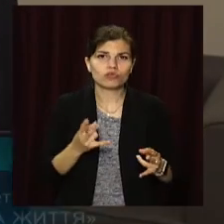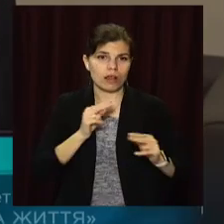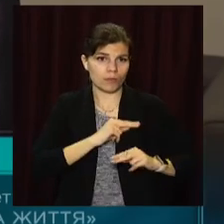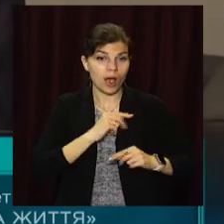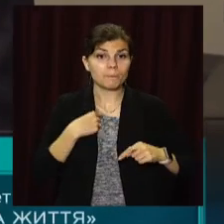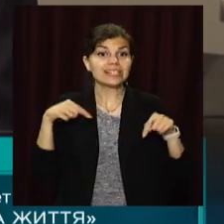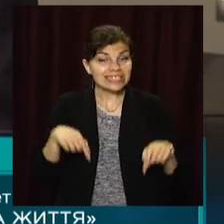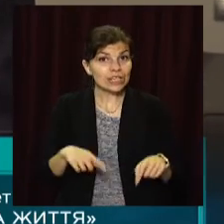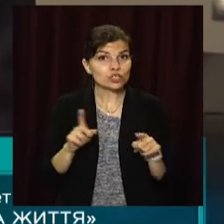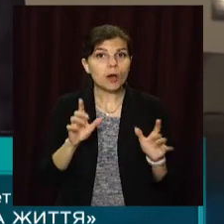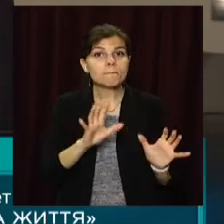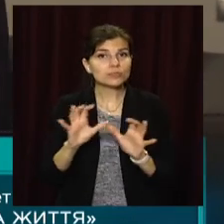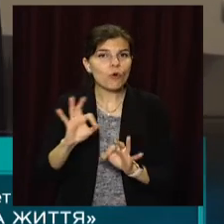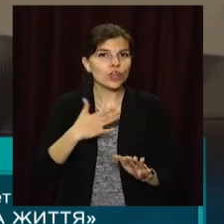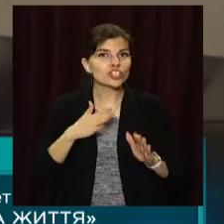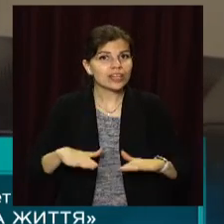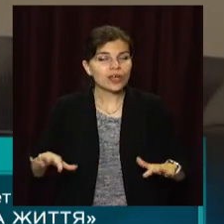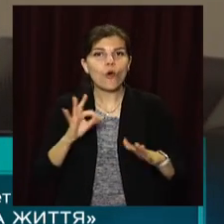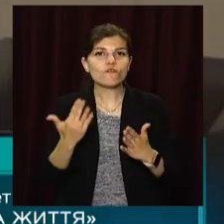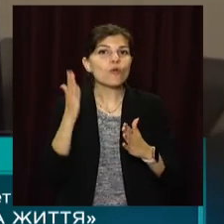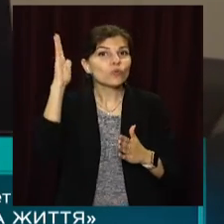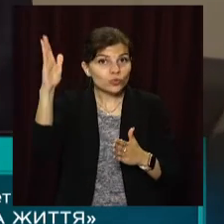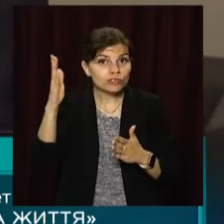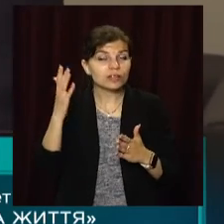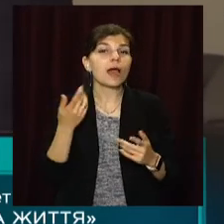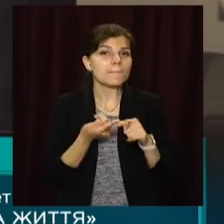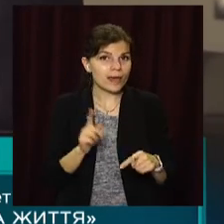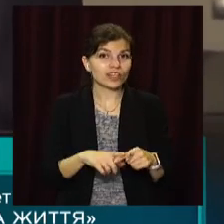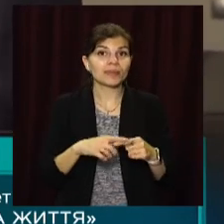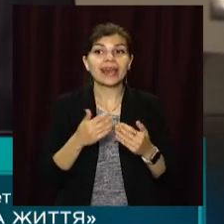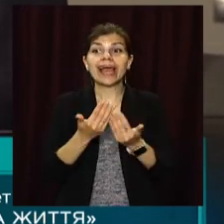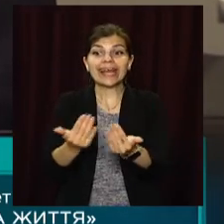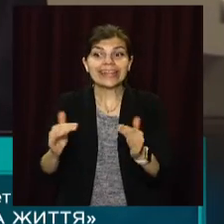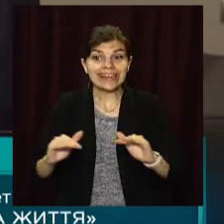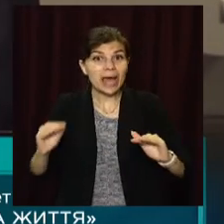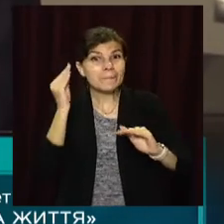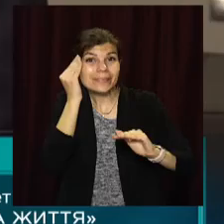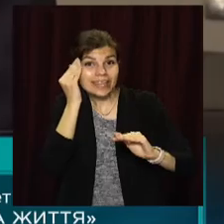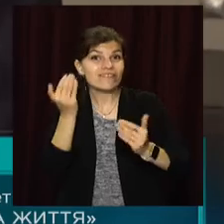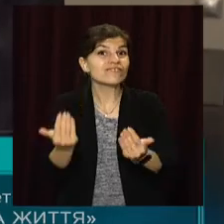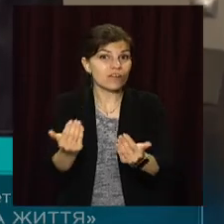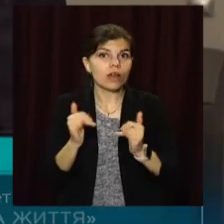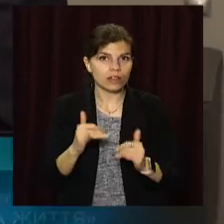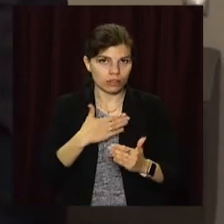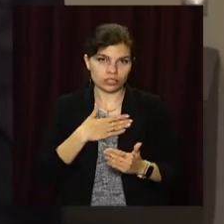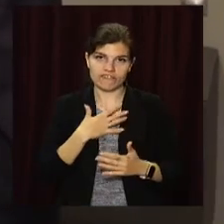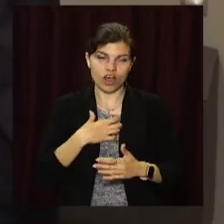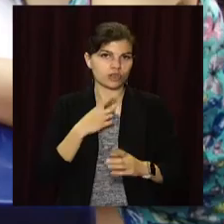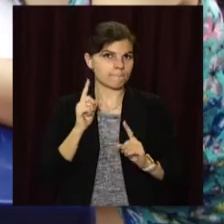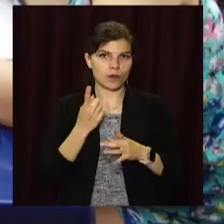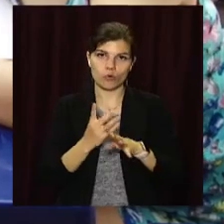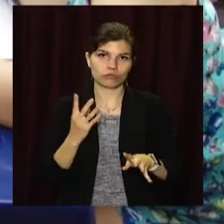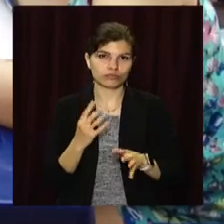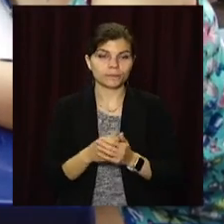тут для того, щоб позаботитися о наших дітях, о їхній майбутнє. Тому їхній мрії для нас важливі в першу чергу.